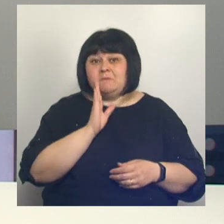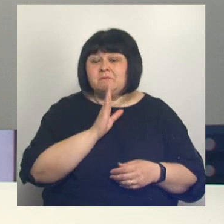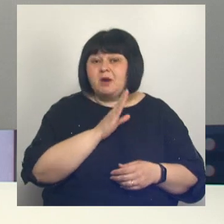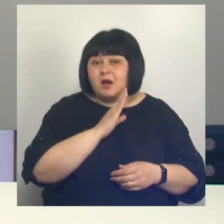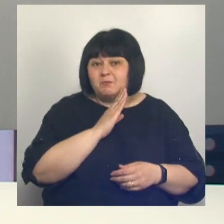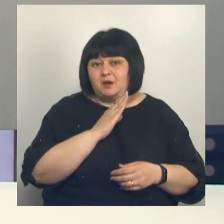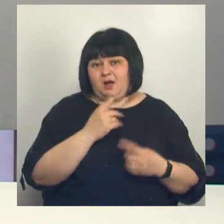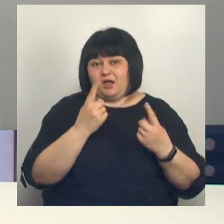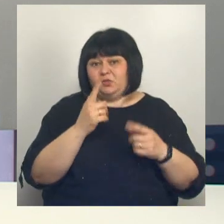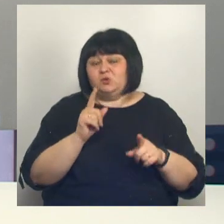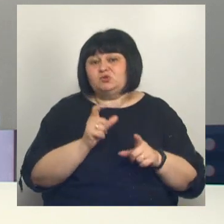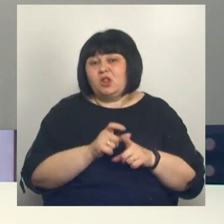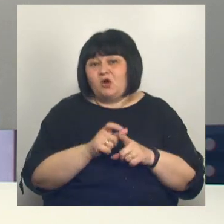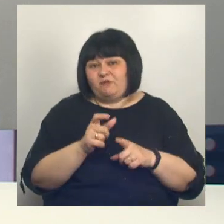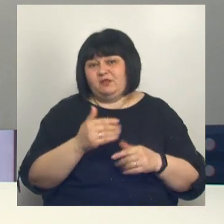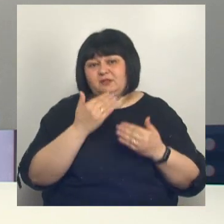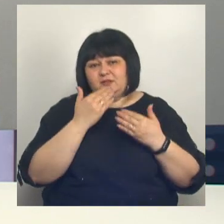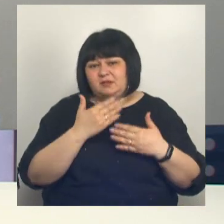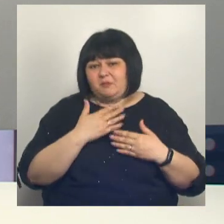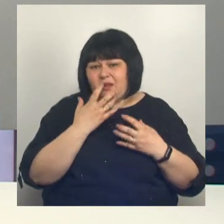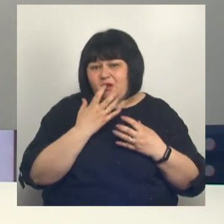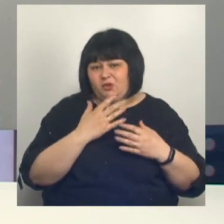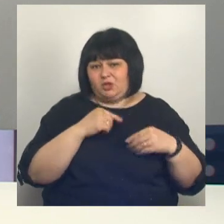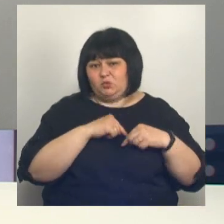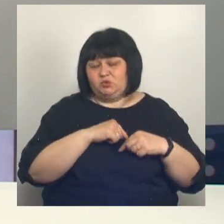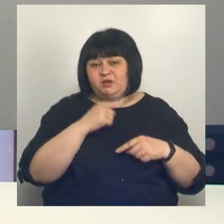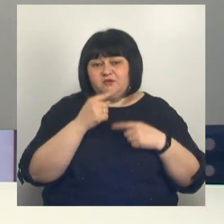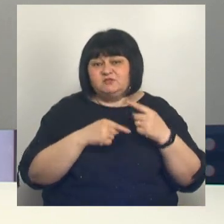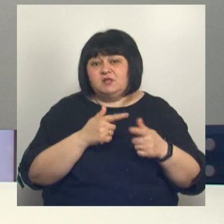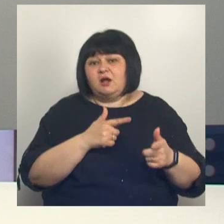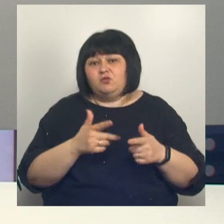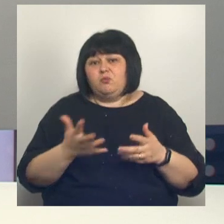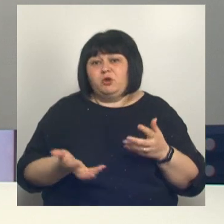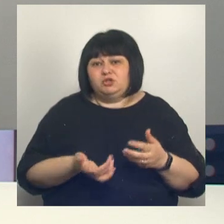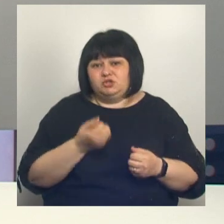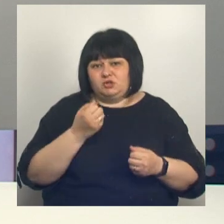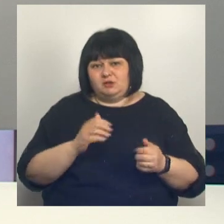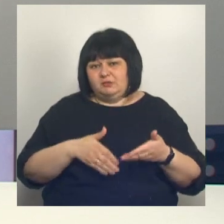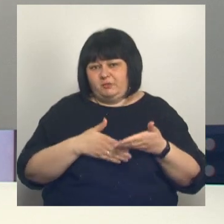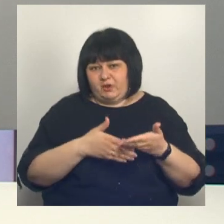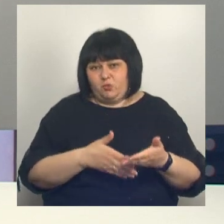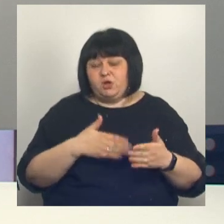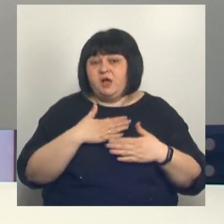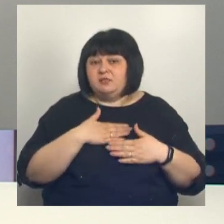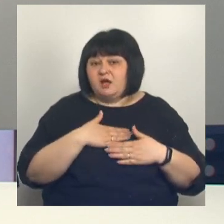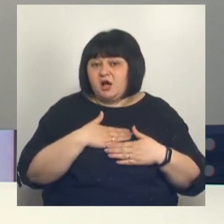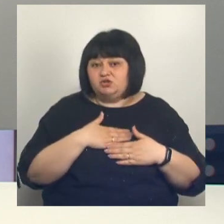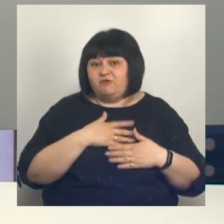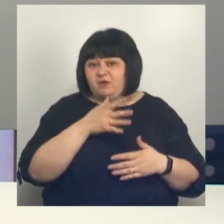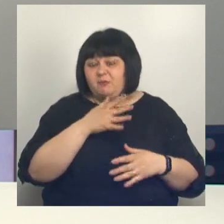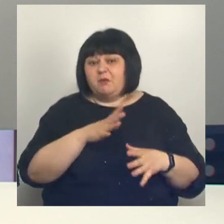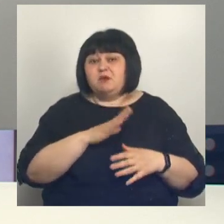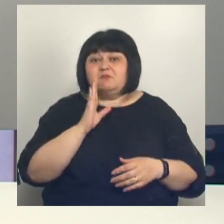От одного этого слова становится теплее на душе. Они всегда готовы нас поддержать и прийти на помощь. А в наше время быть мамой бойца –